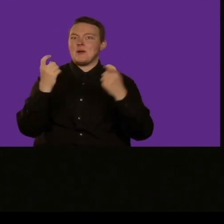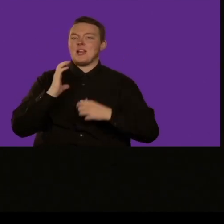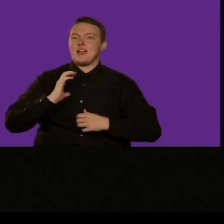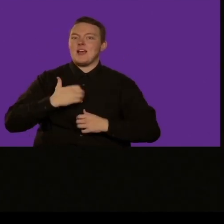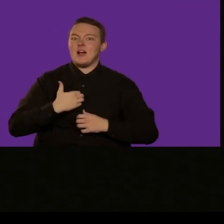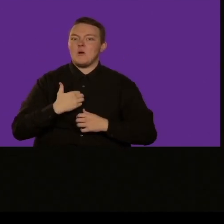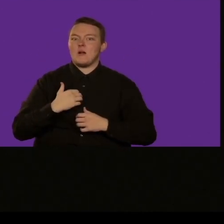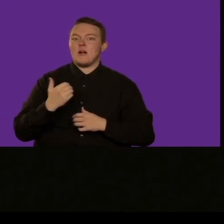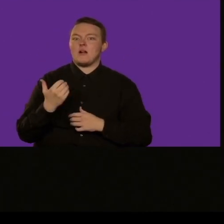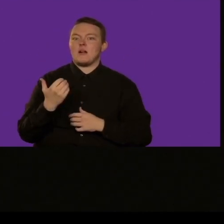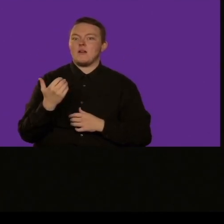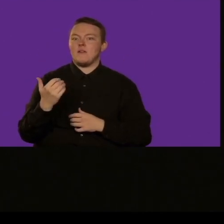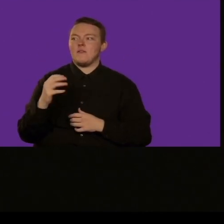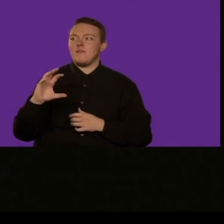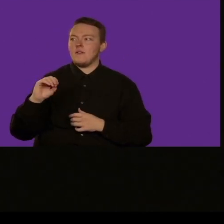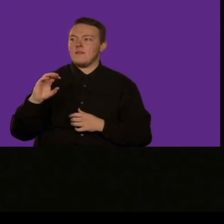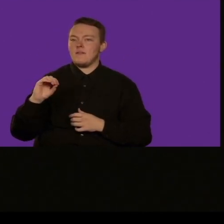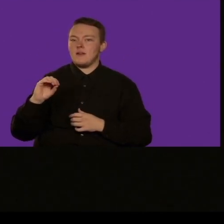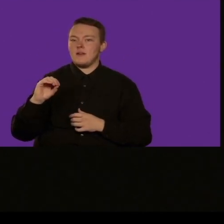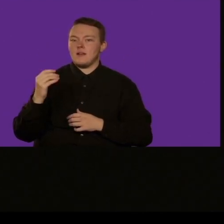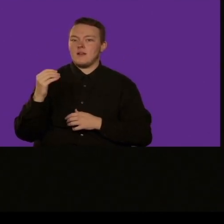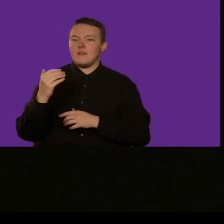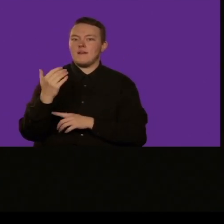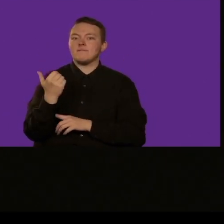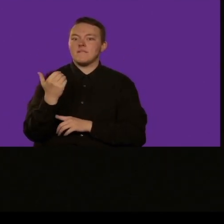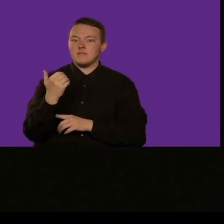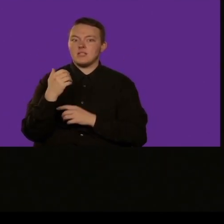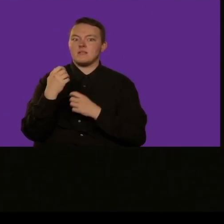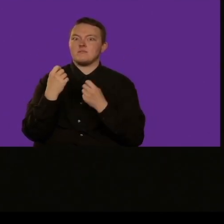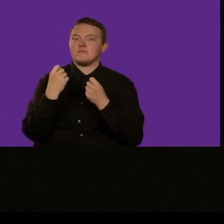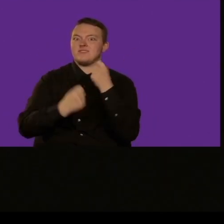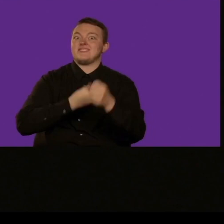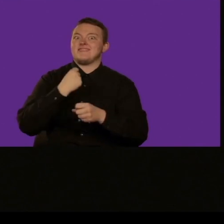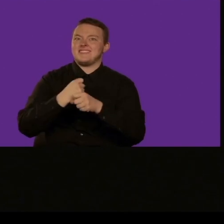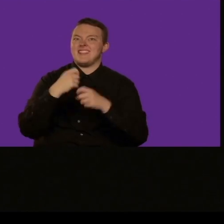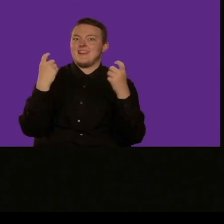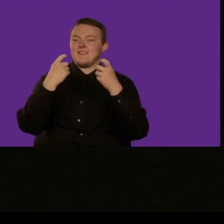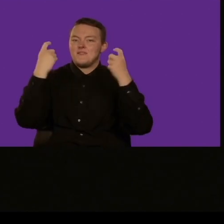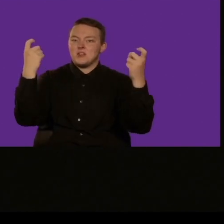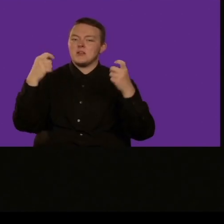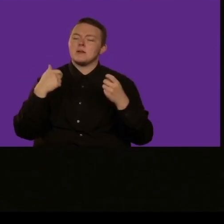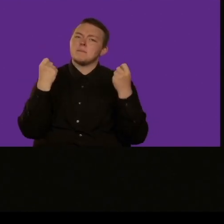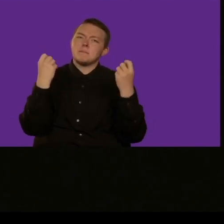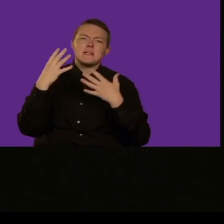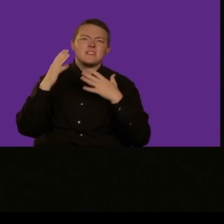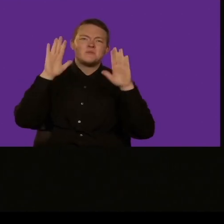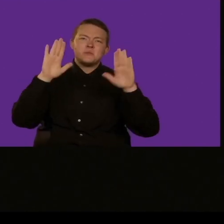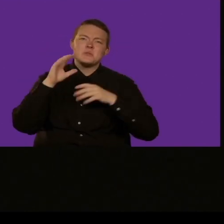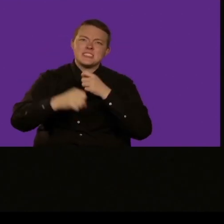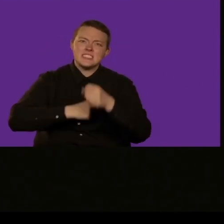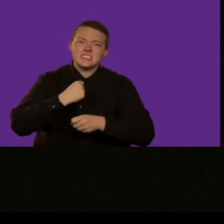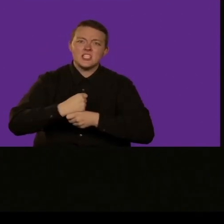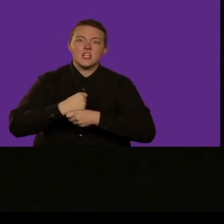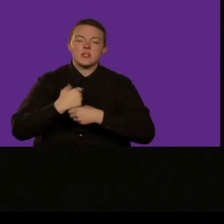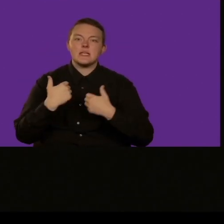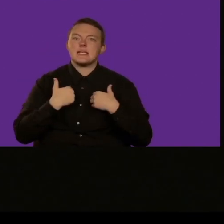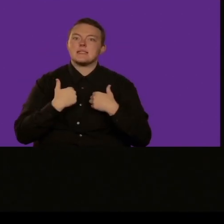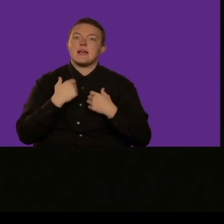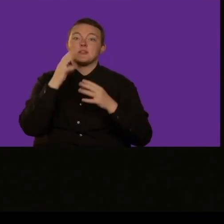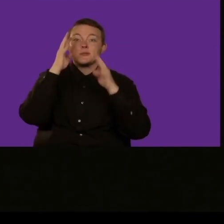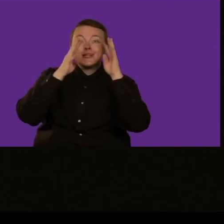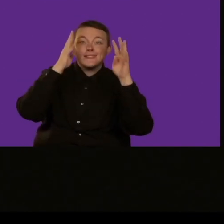iniziando, siamo ai primi passi. Voi sapete che la nostra missione è poter dare ai bimbi l